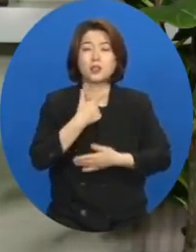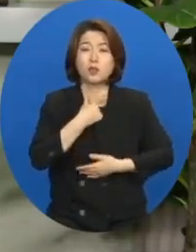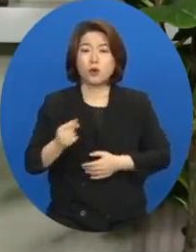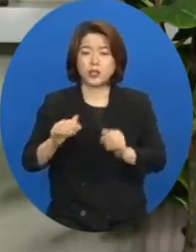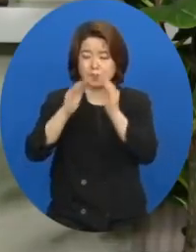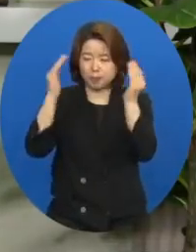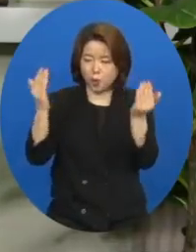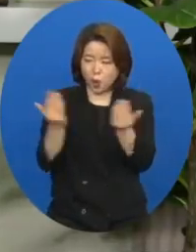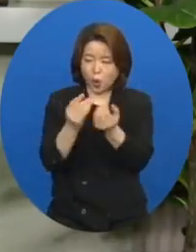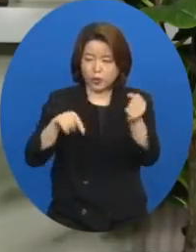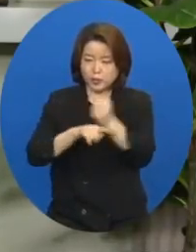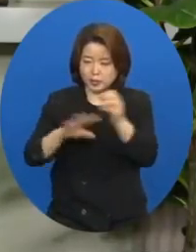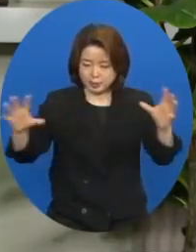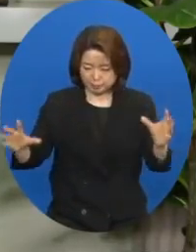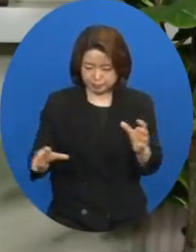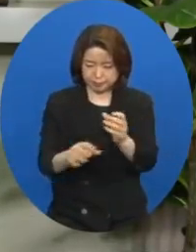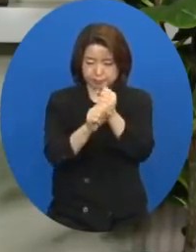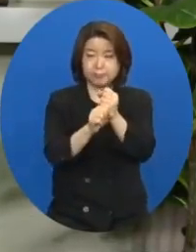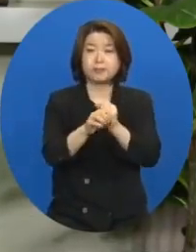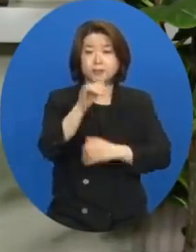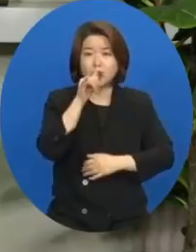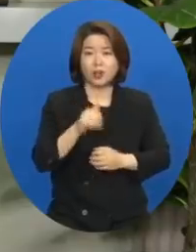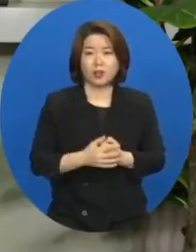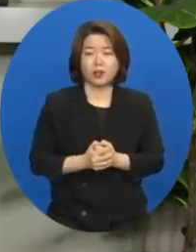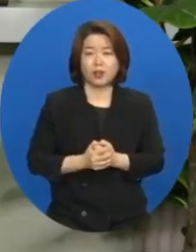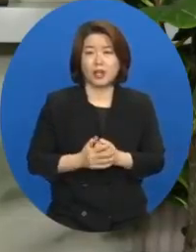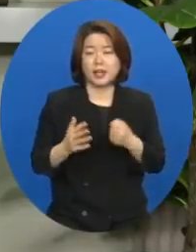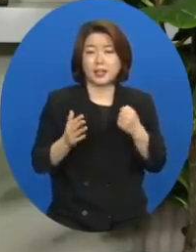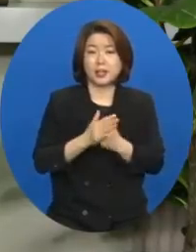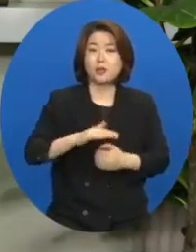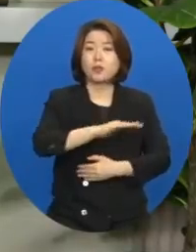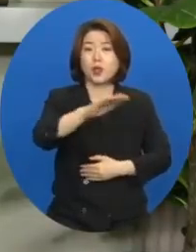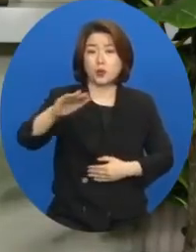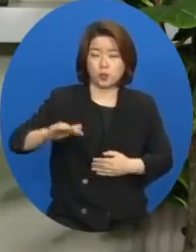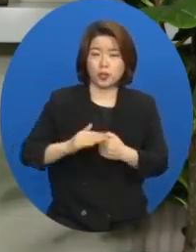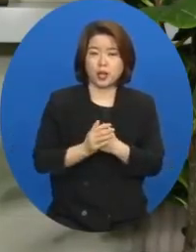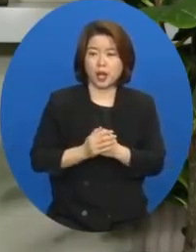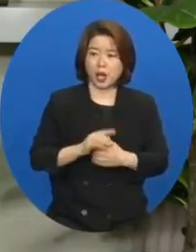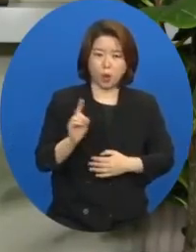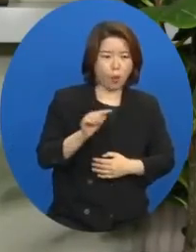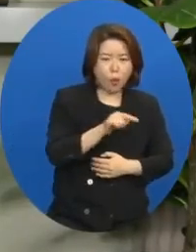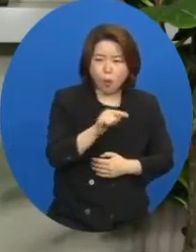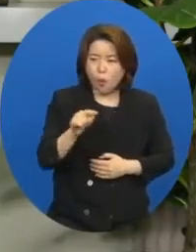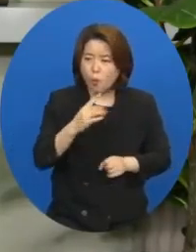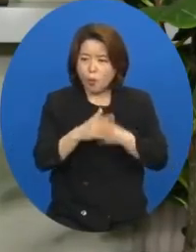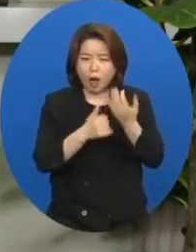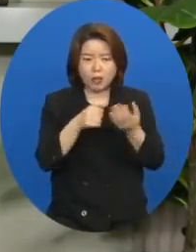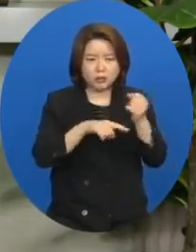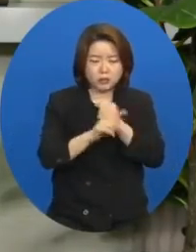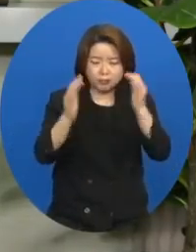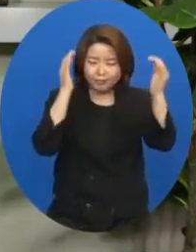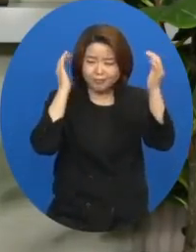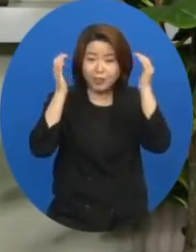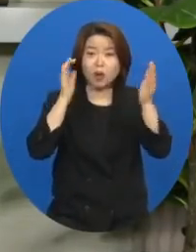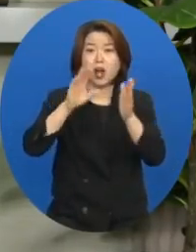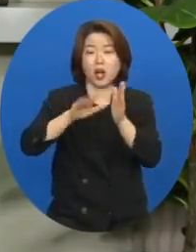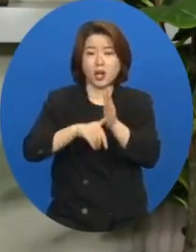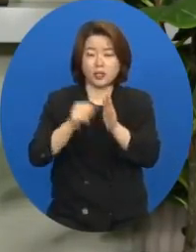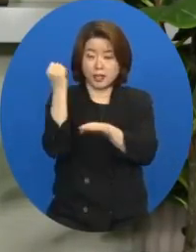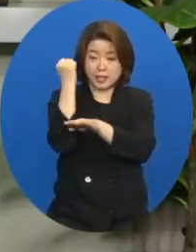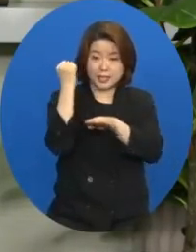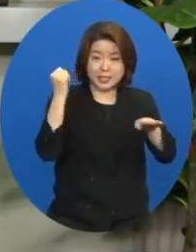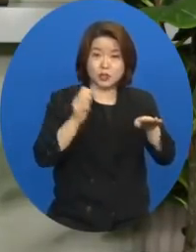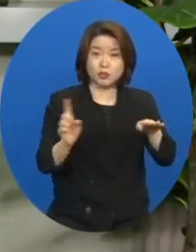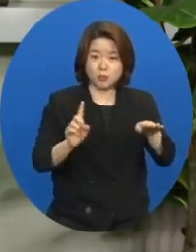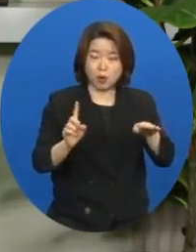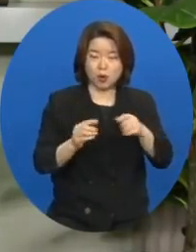모든 뜻이 다 들어있다는 것입니다. 그러므로 우리가 어떤 것이 하나님의 뜻일까 혼란스러울 때 기준은